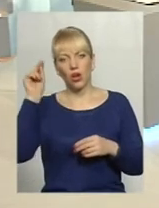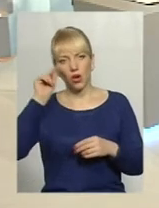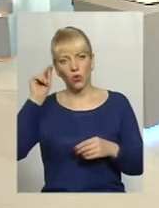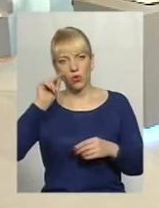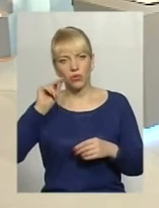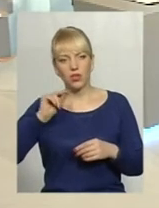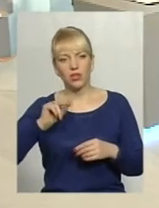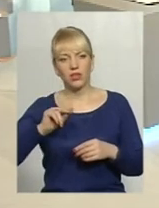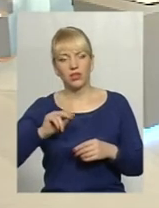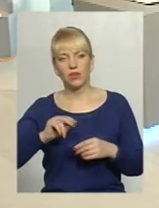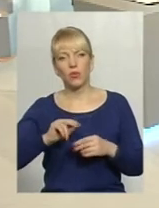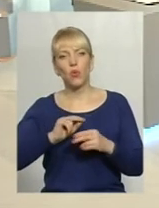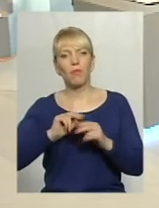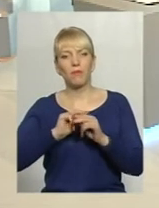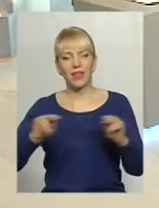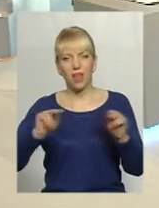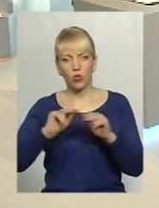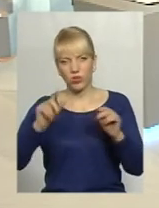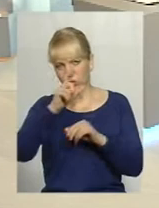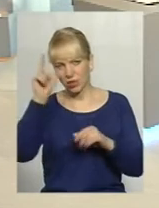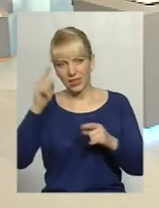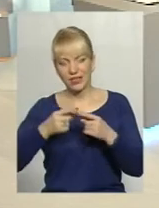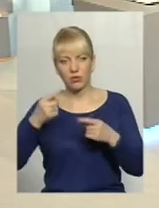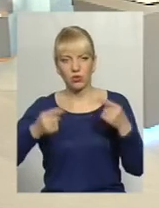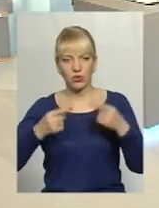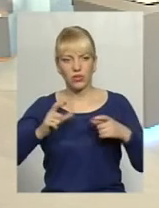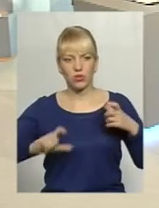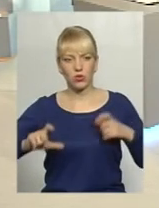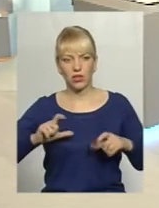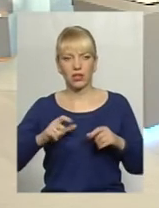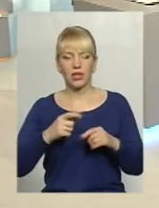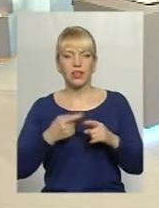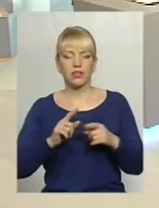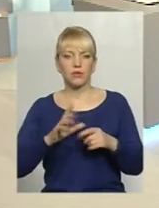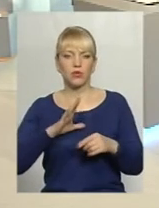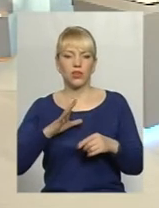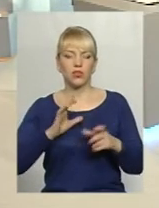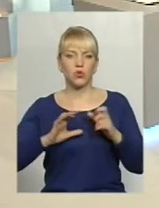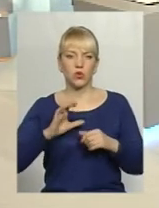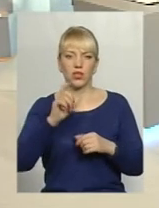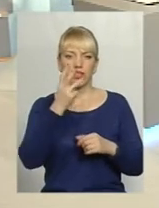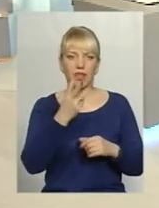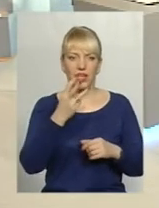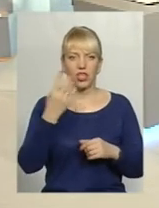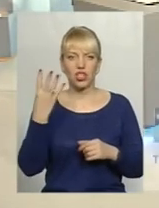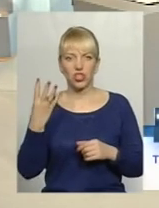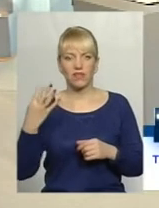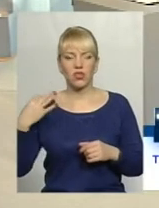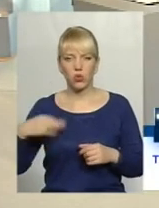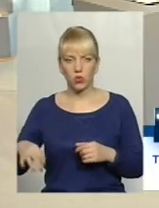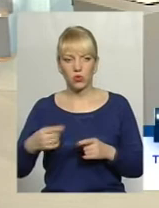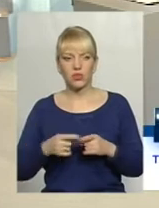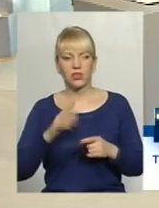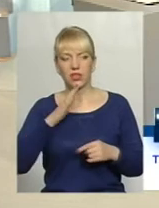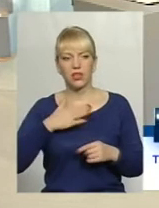дискутували навіть на цю тему студенти. Це були студенти 3-4 курсу, і це були наш